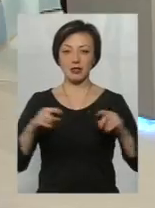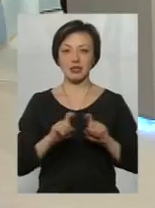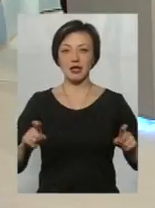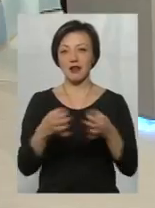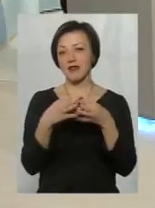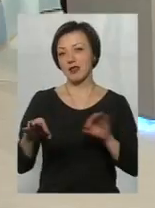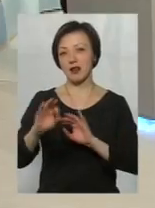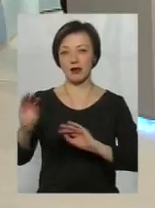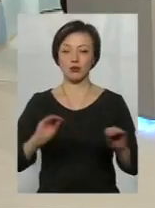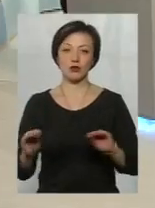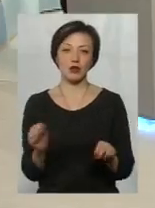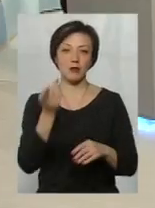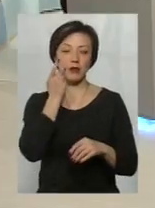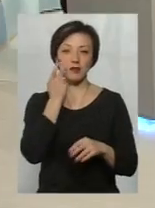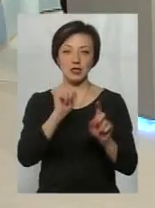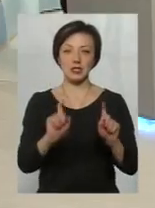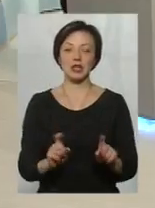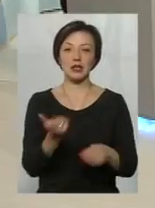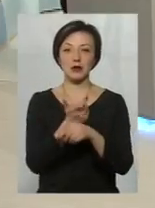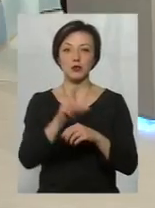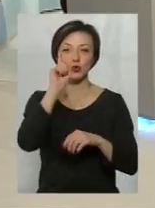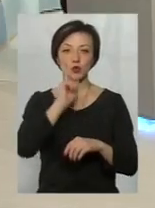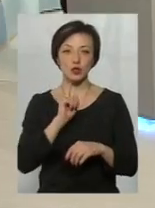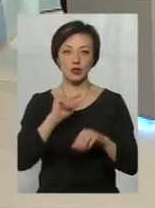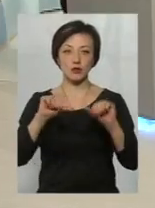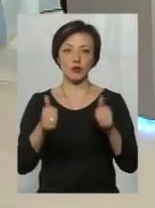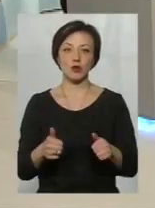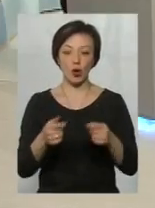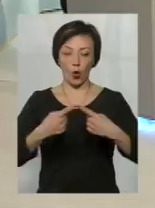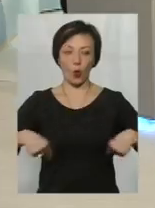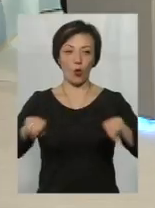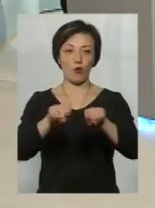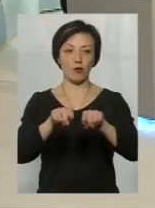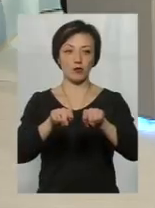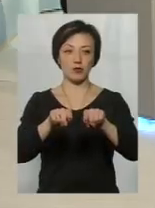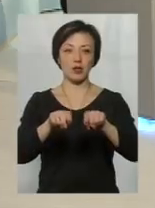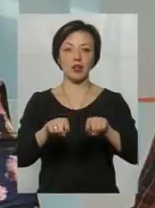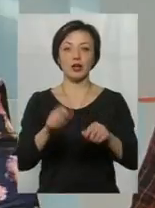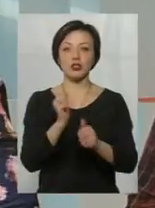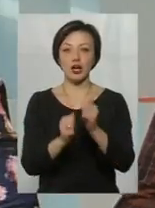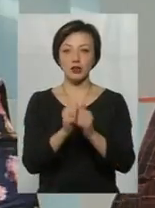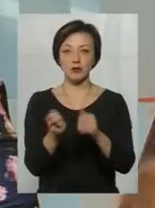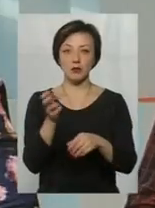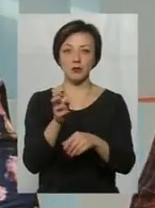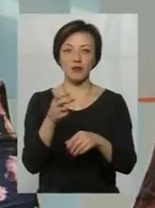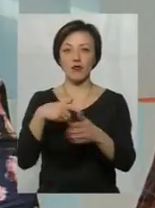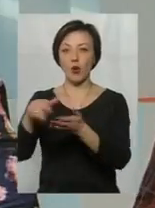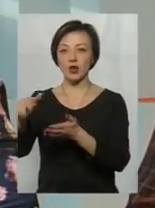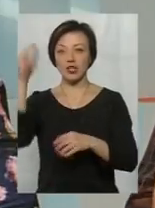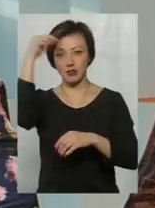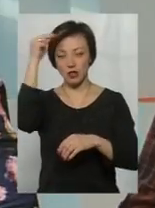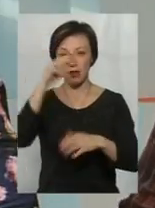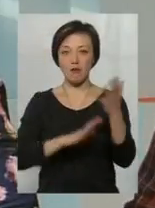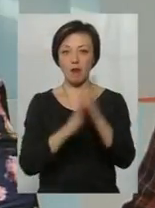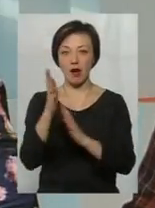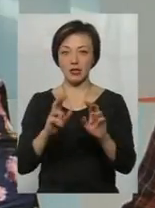вільне розташування. Ми, як правило, сідали в найбільш зручніший спосіб, це просто кругом. Дуже часто ми виходили на навчання в сусідський парк і сідали